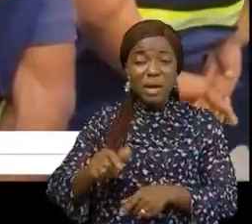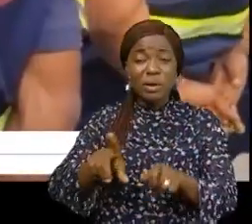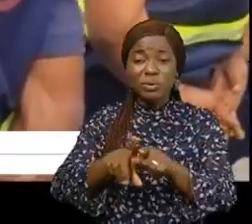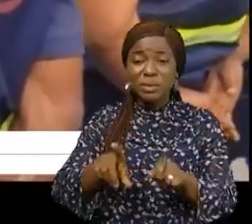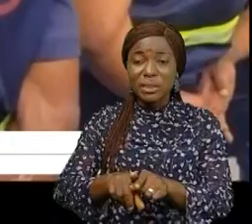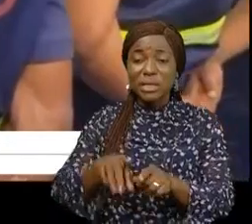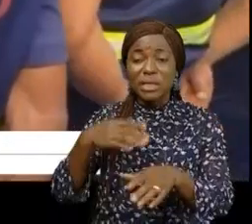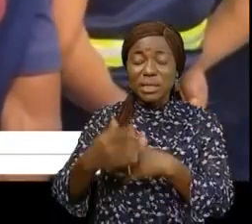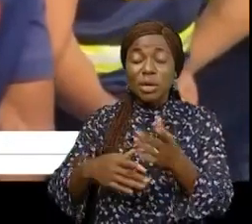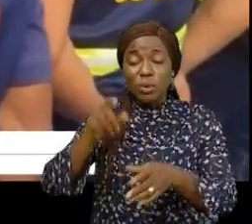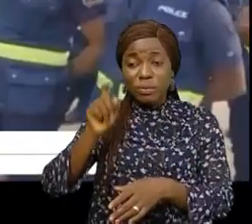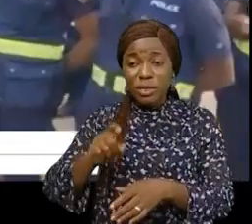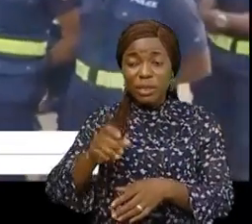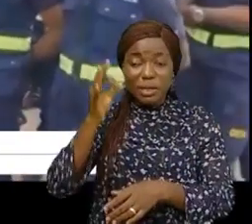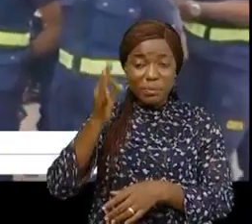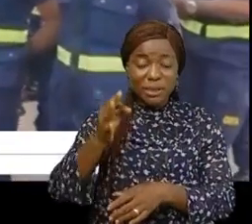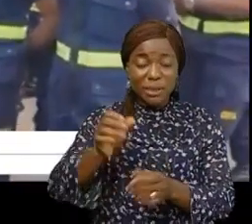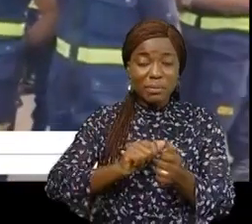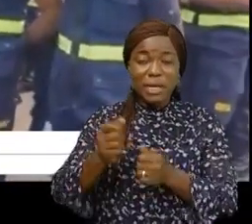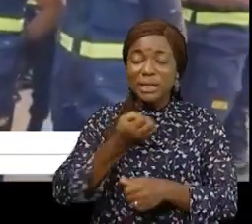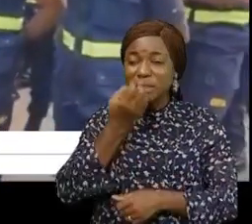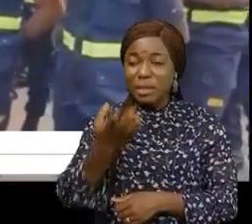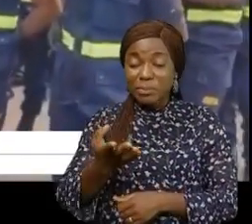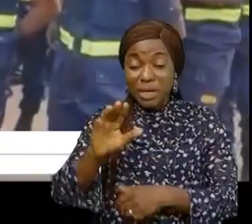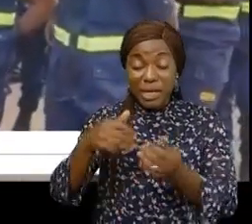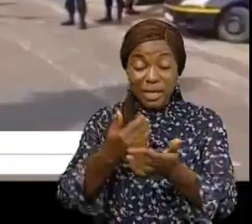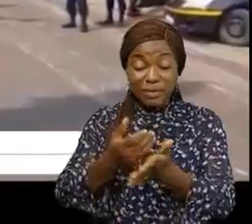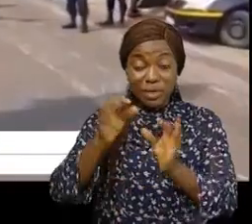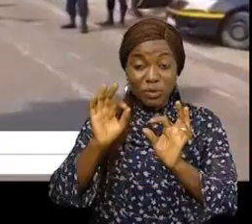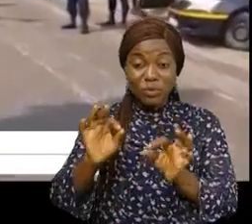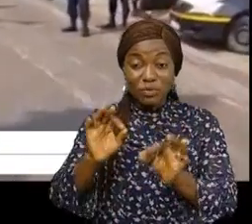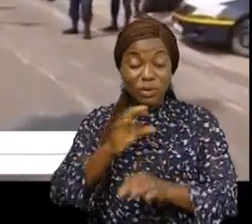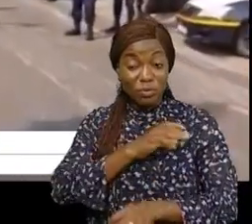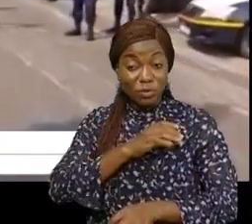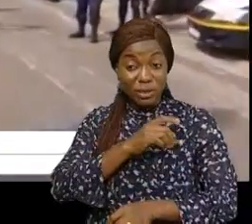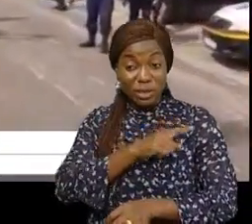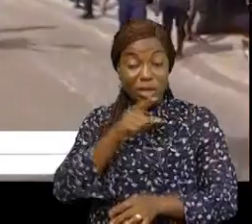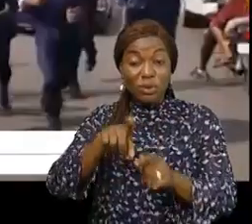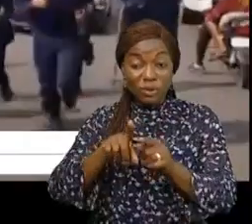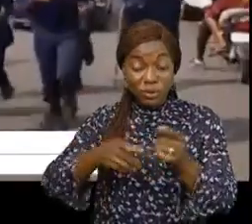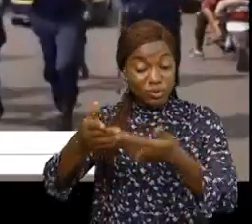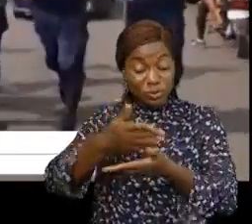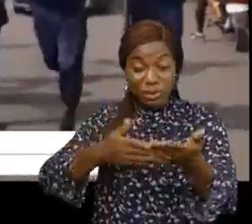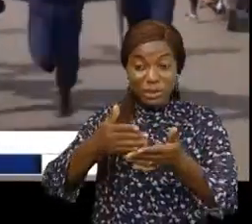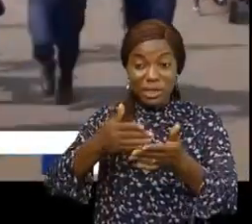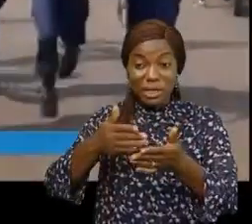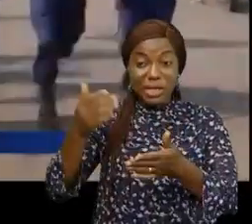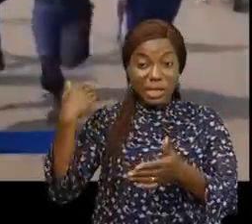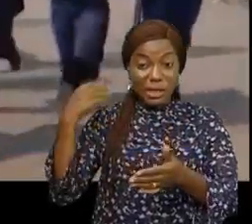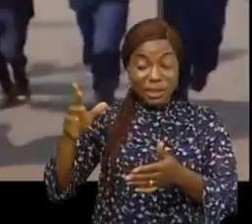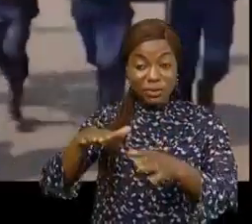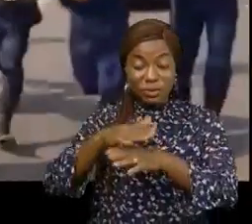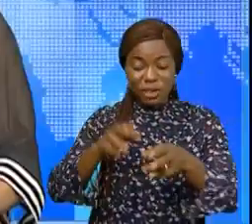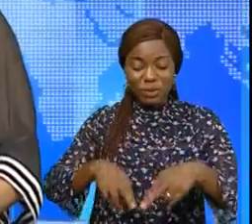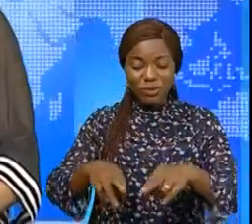ceux qui sont censés prêcher par l'exemple l'arrivée de ce nouvel escadron devrait rétablir l'autorité de l'état sur les routes